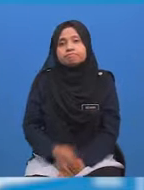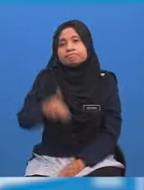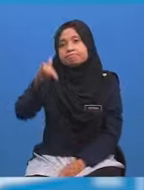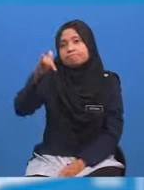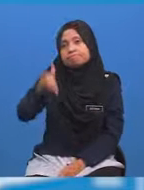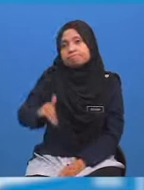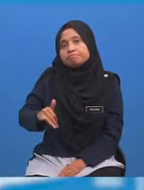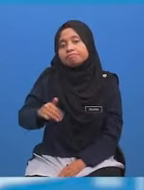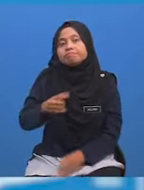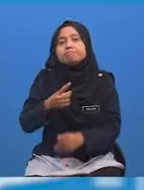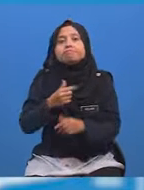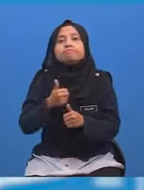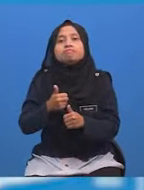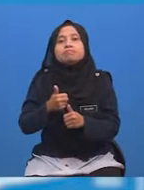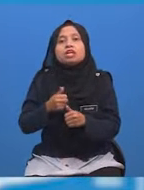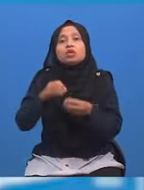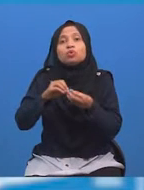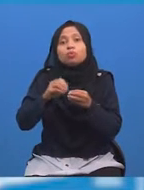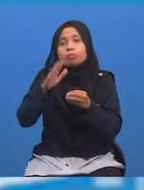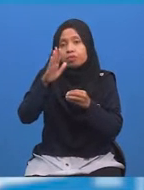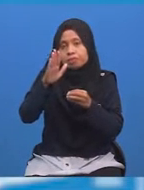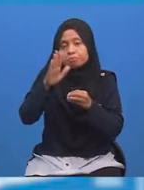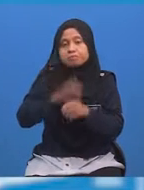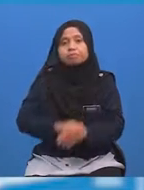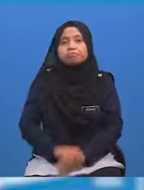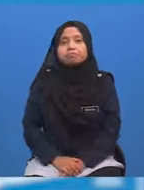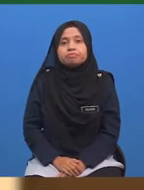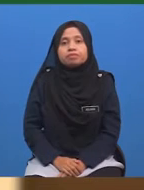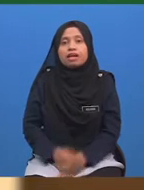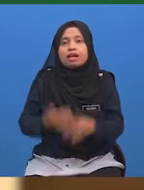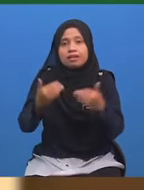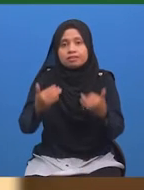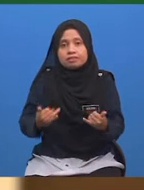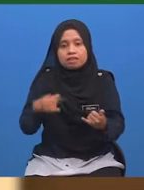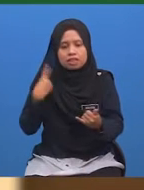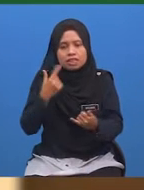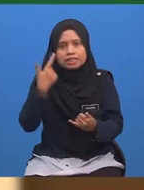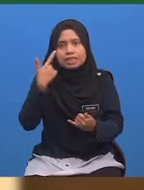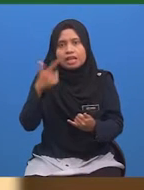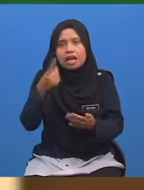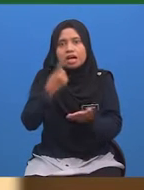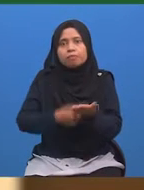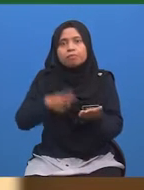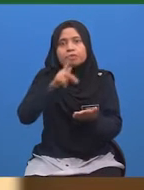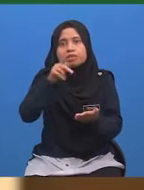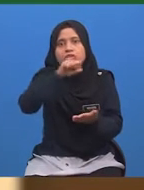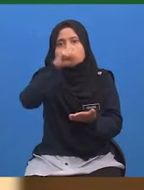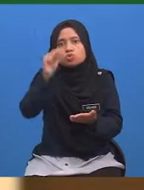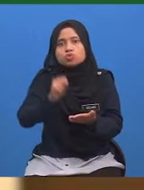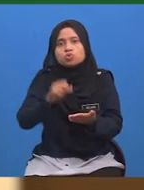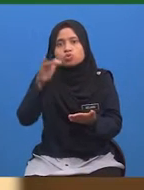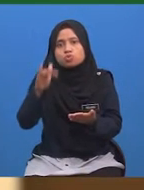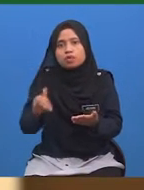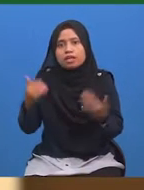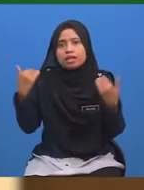Ya, bagus! Kad nombor lima Sekarang mari kita lihat apakah soalan yang